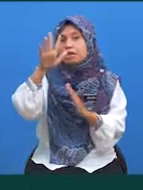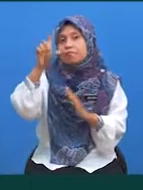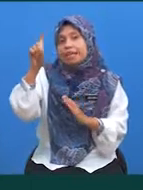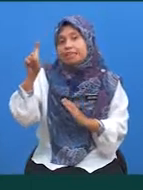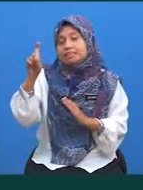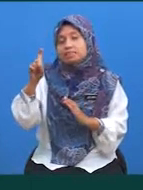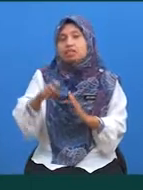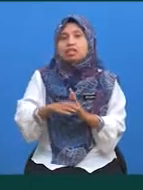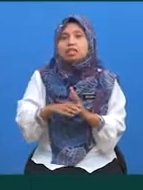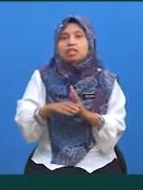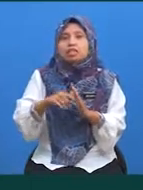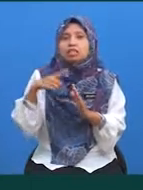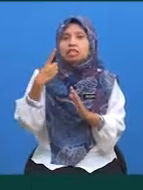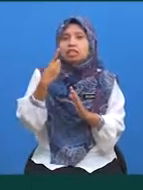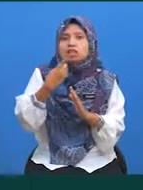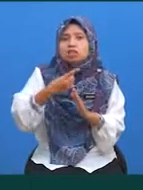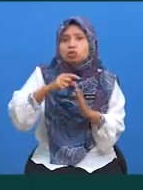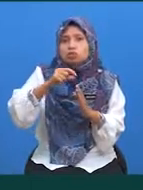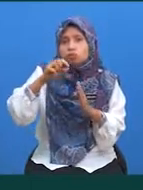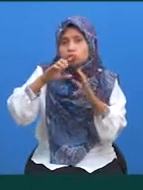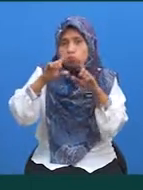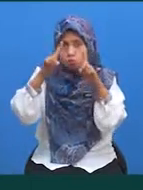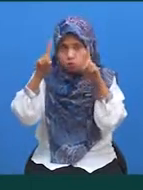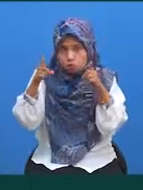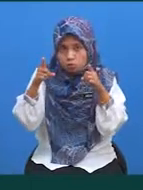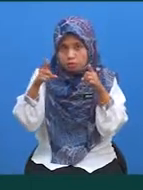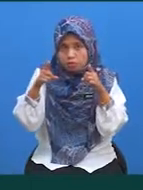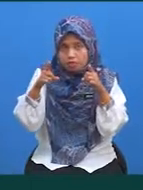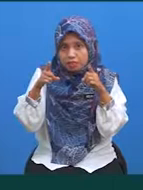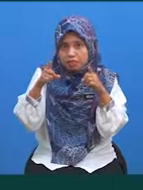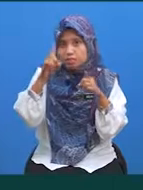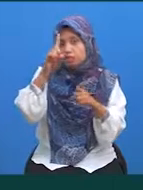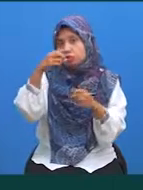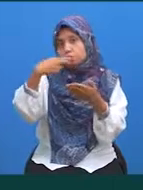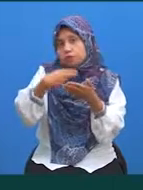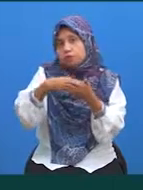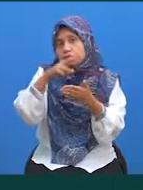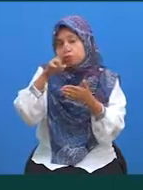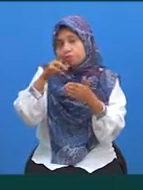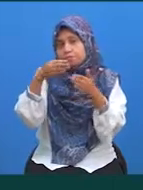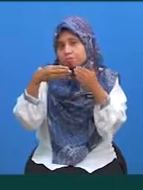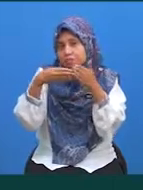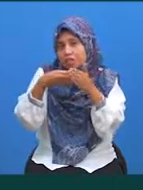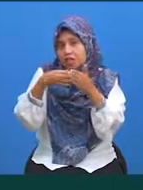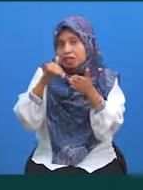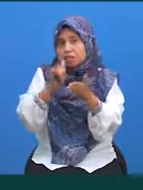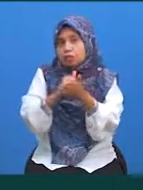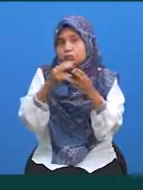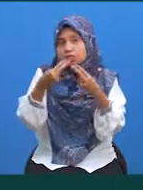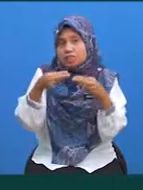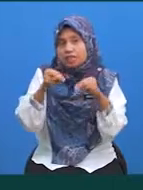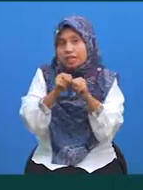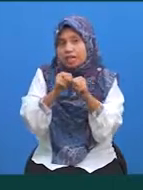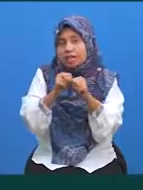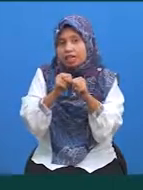kita kurungkan dan tulis hat 1 hingga 2 Hat itu merupakan nilai bagi